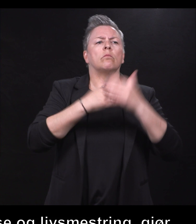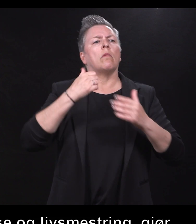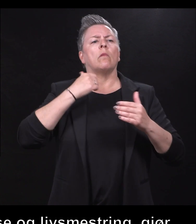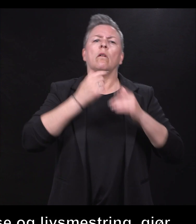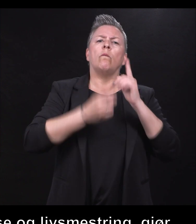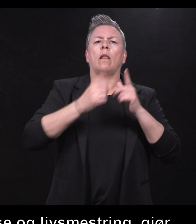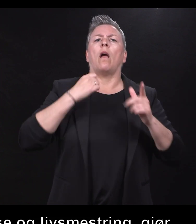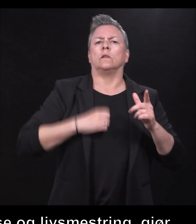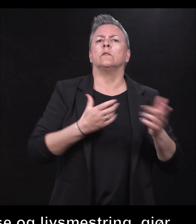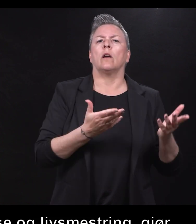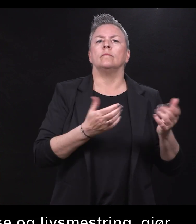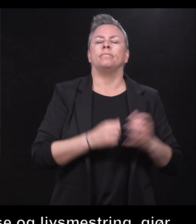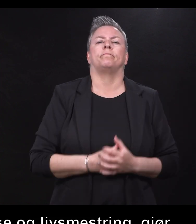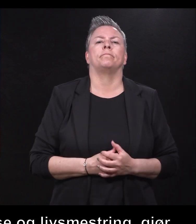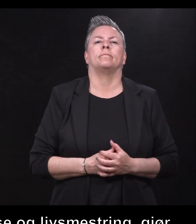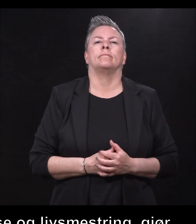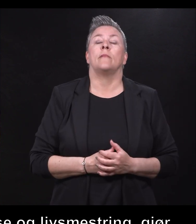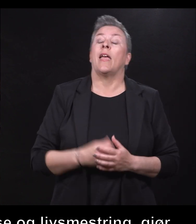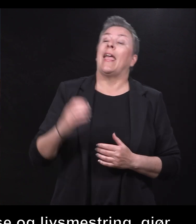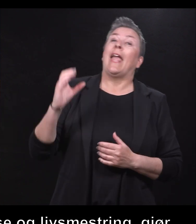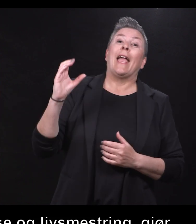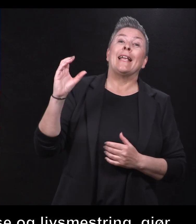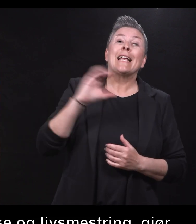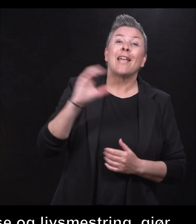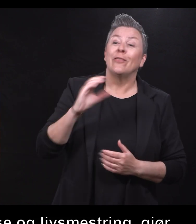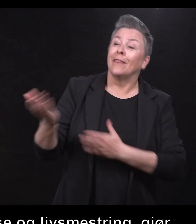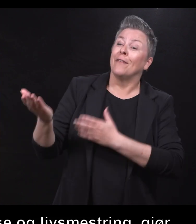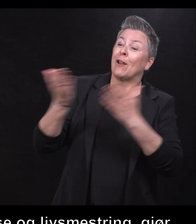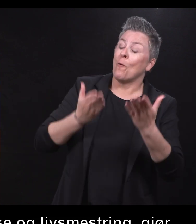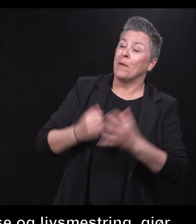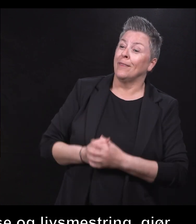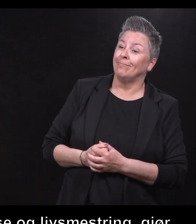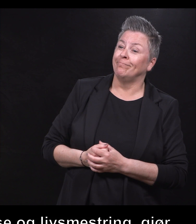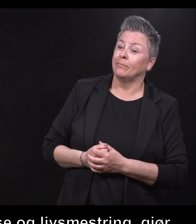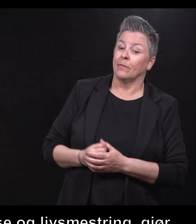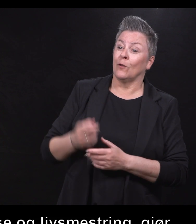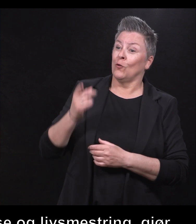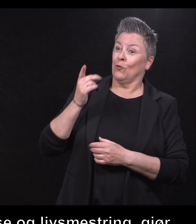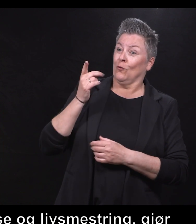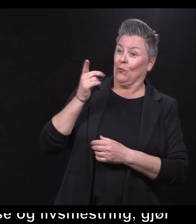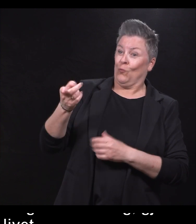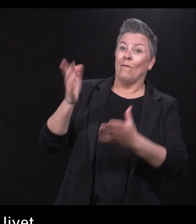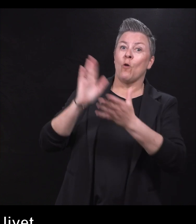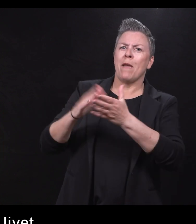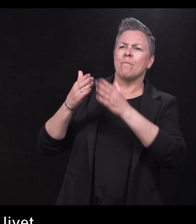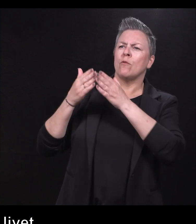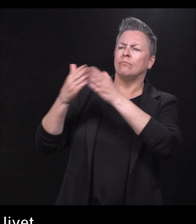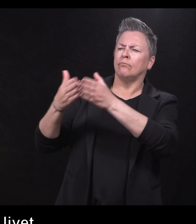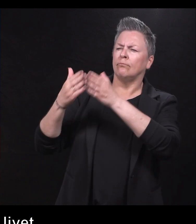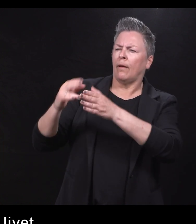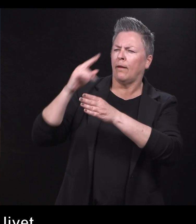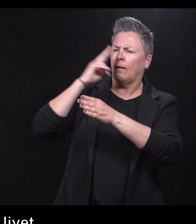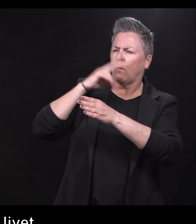Kristian, velkommen til deg. Takk. Du var med på tokt nummer 17.